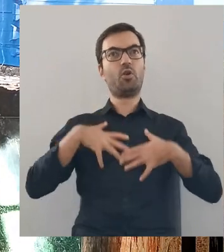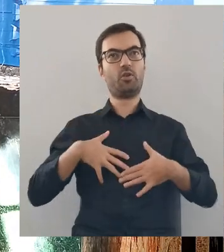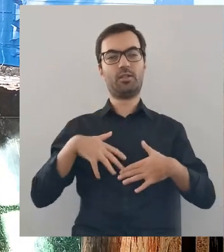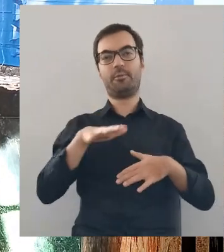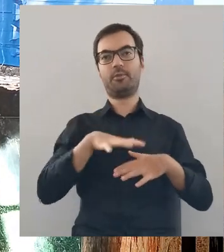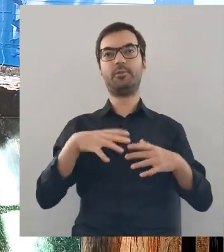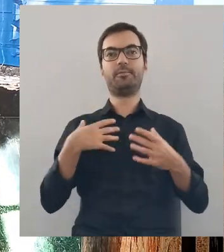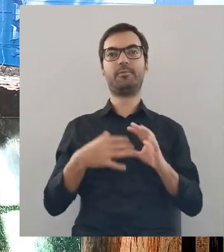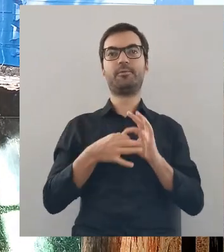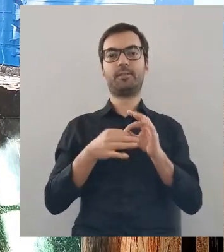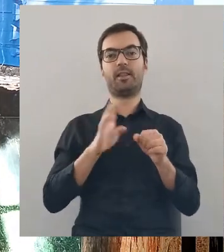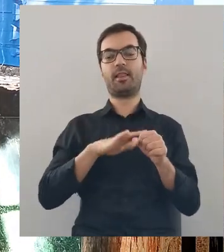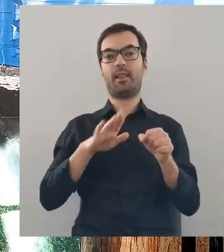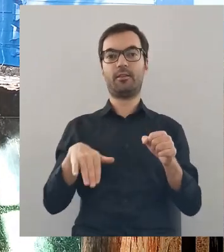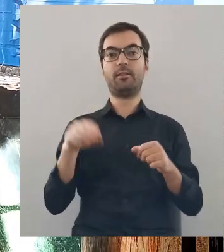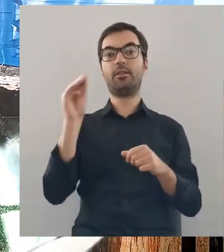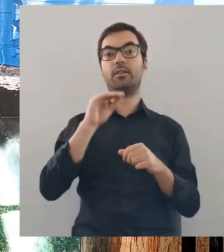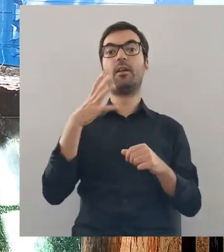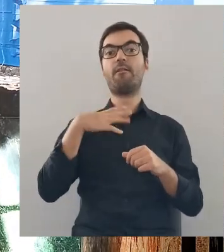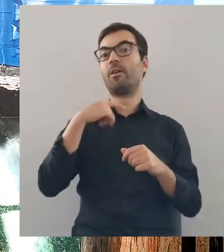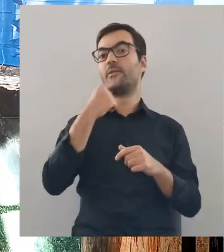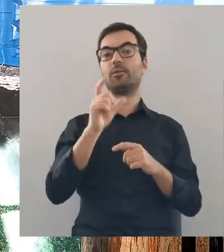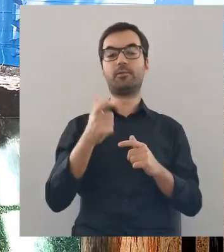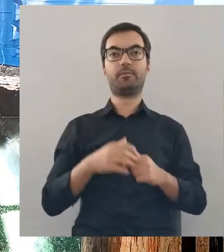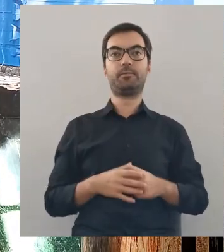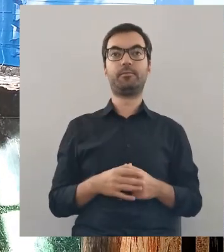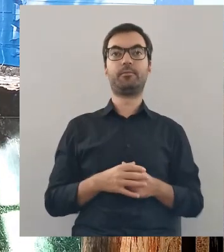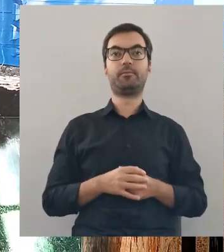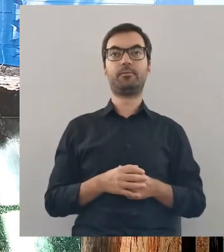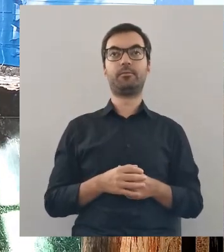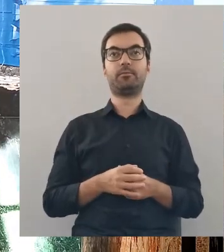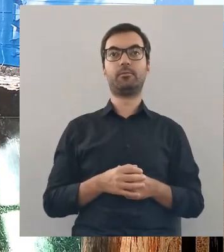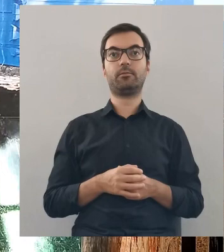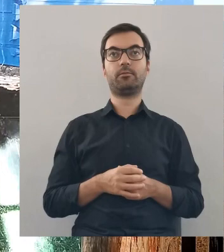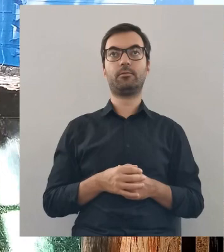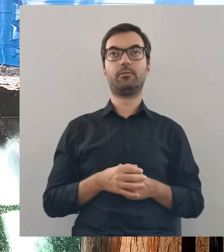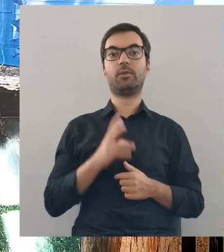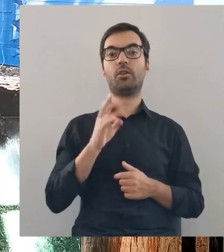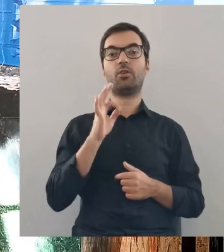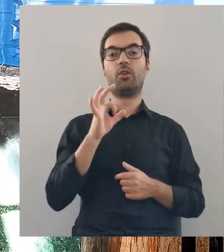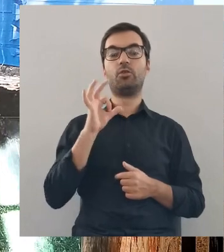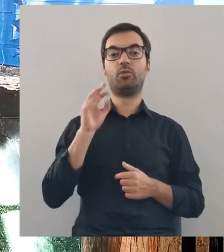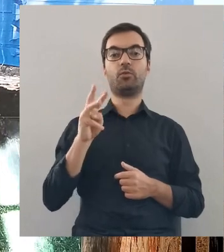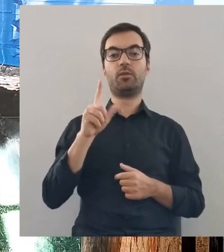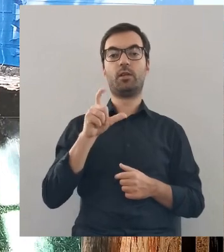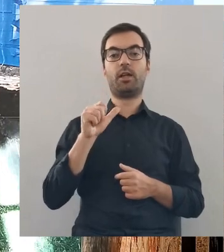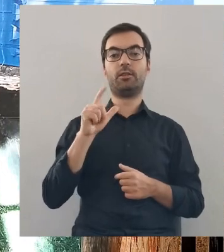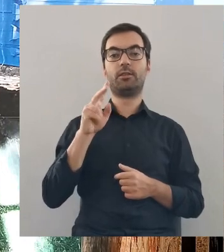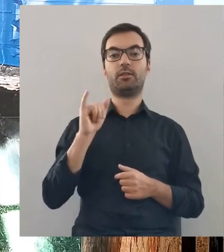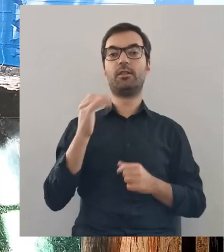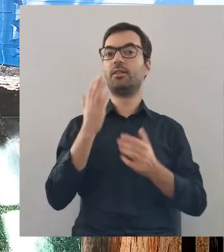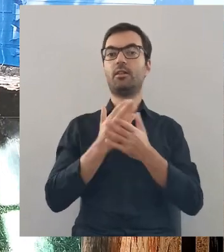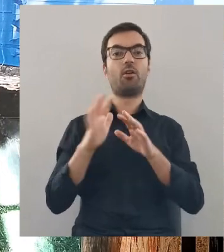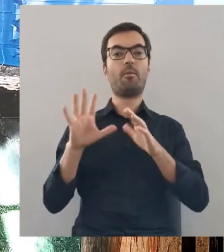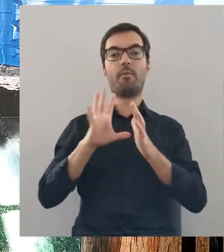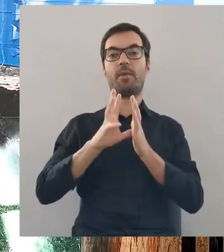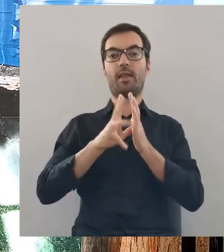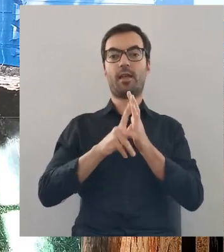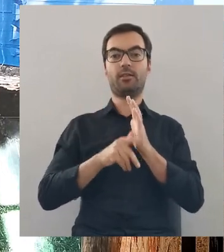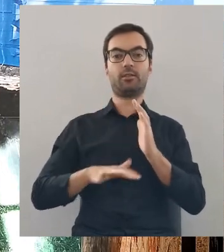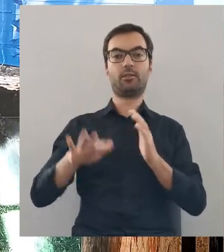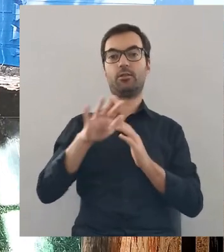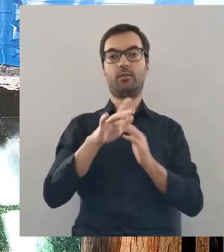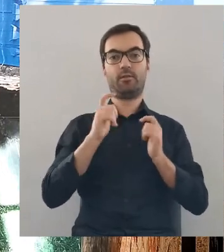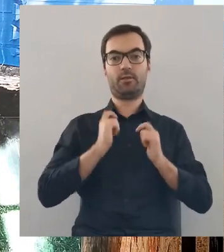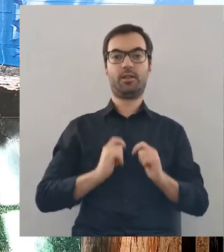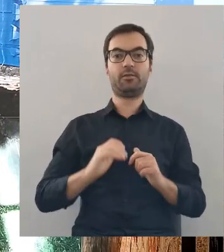Lackiego utożsamiali, jeżeli chodzi o narodowość. Tutaj jeszcze warto podkreślić, że mówiąc Kosów Lacki, mam na myśli samą